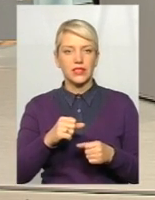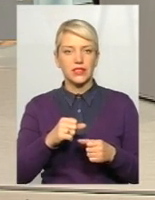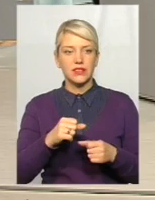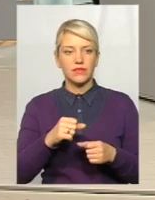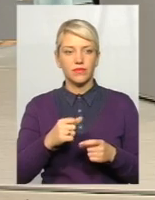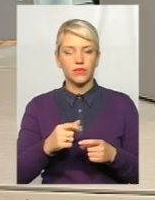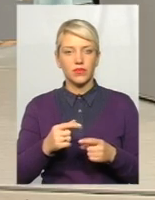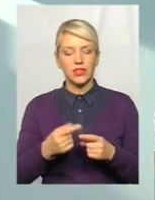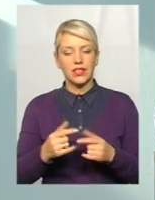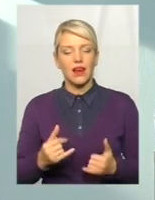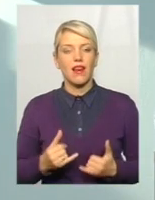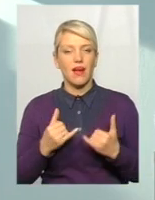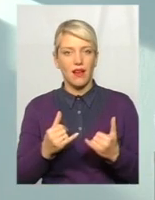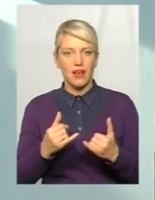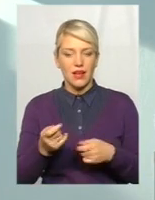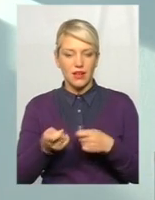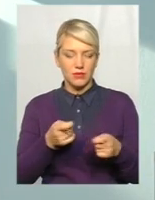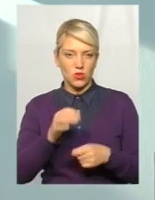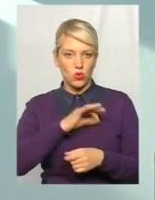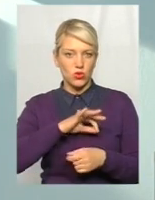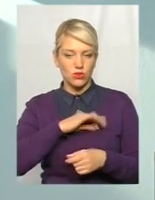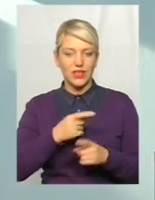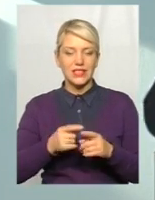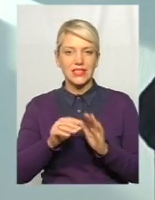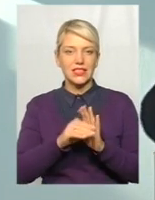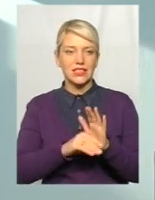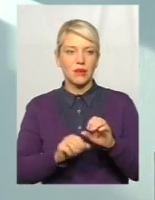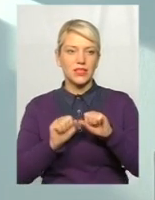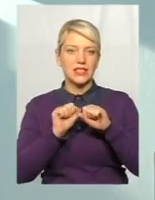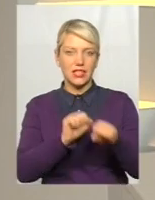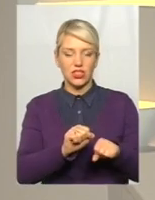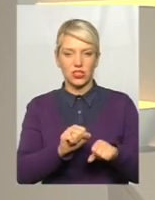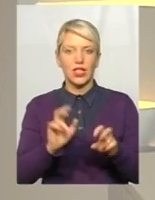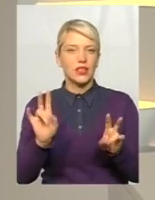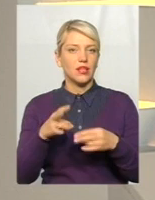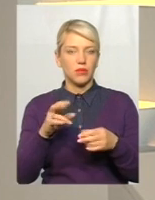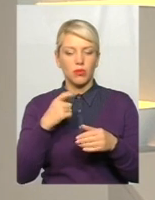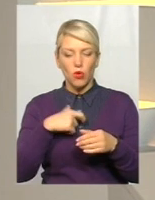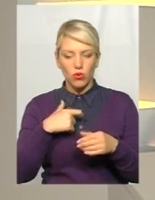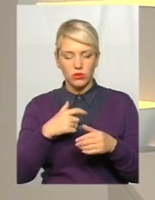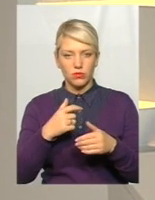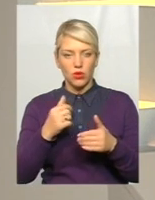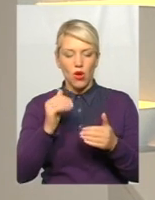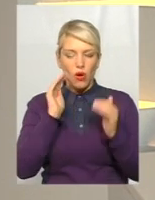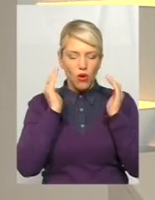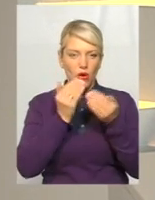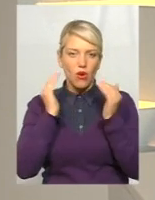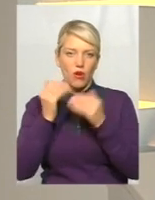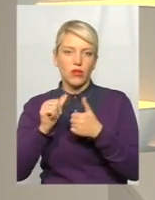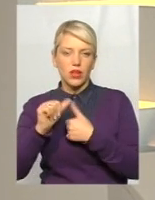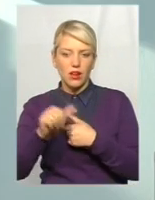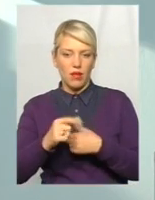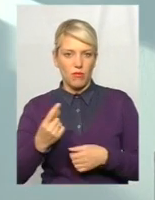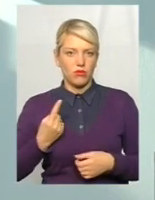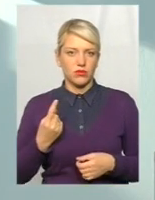побудувати саме для неї. Система повністю захищена. Немає необхідності захищати систему на кожному окремому підприємству, на кожному окремому лікарні, школі чи ЖЕКу.